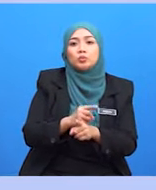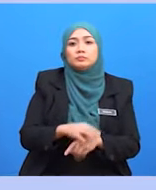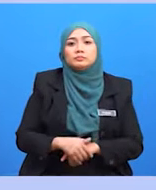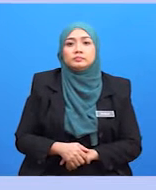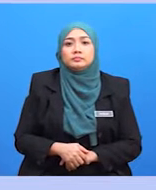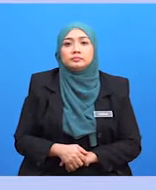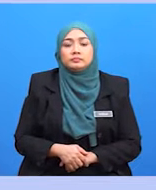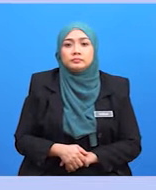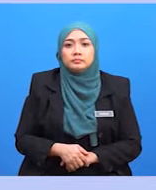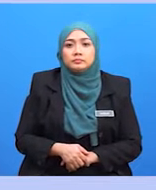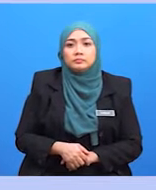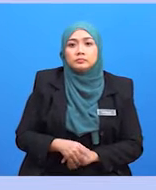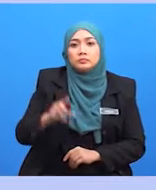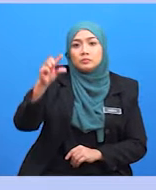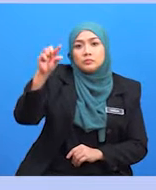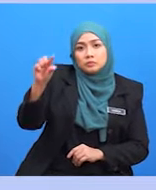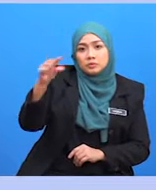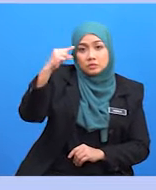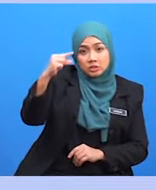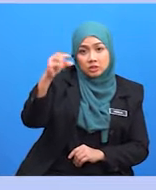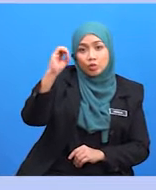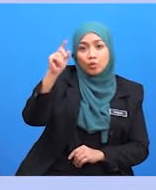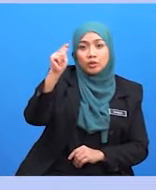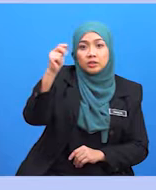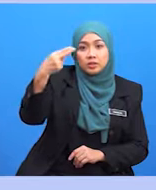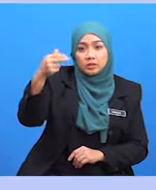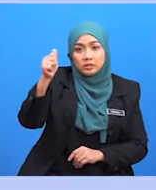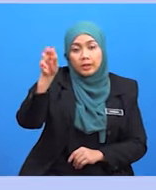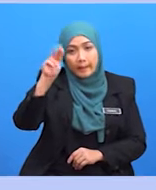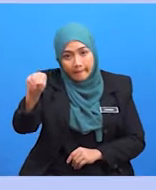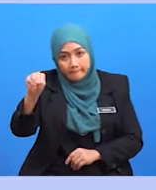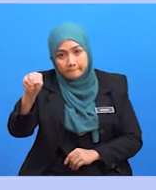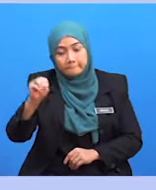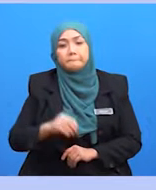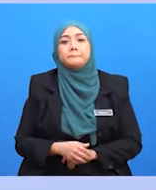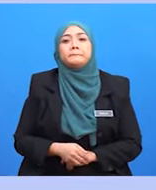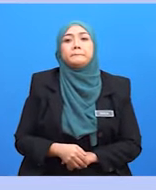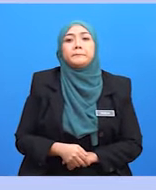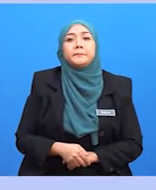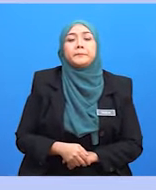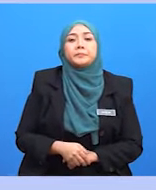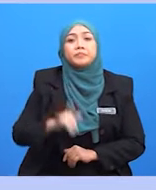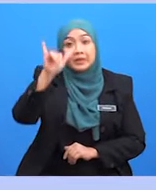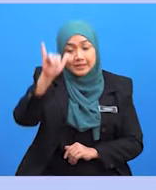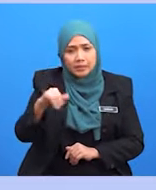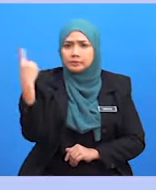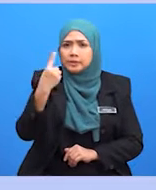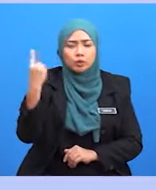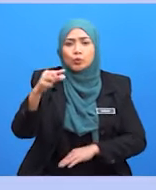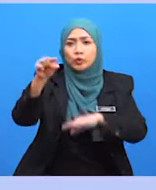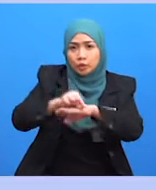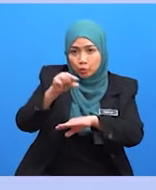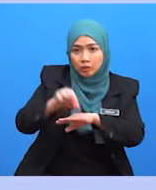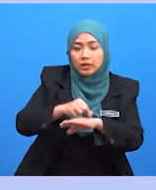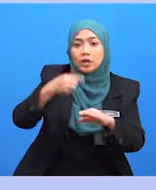yang digunap pakai dalam apa sahaja aplikasi yang berhubung dengan identiti corporate SE